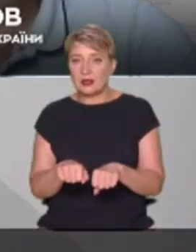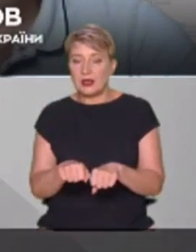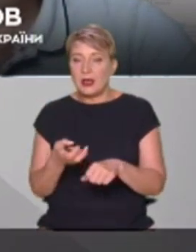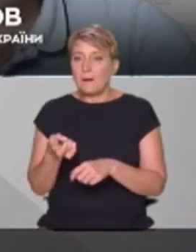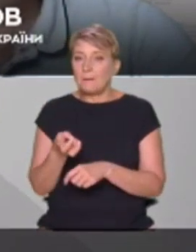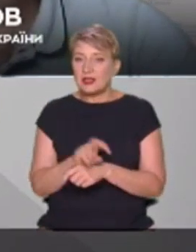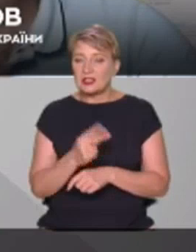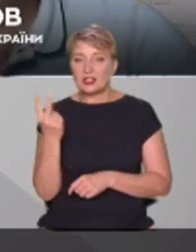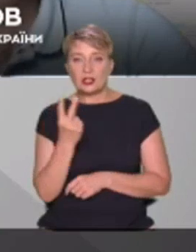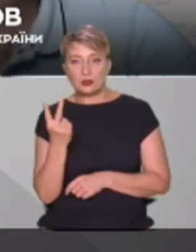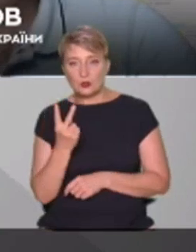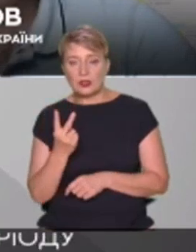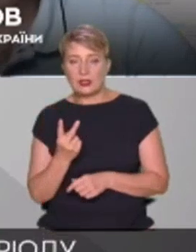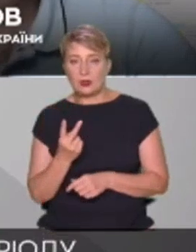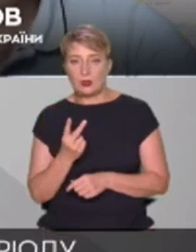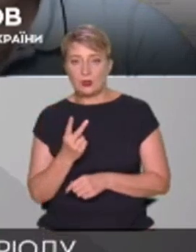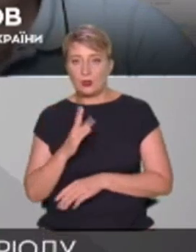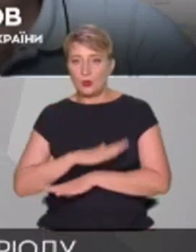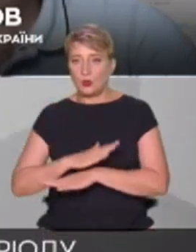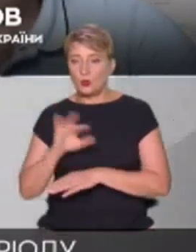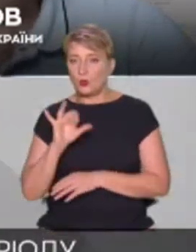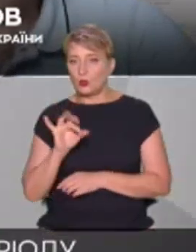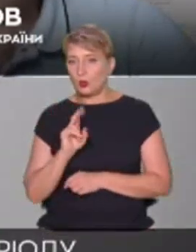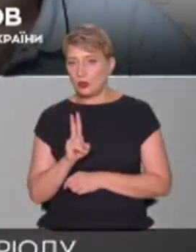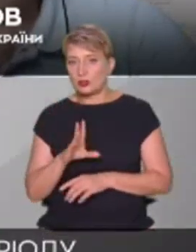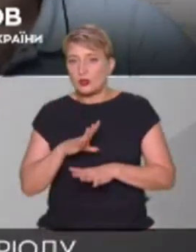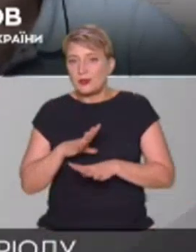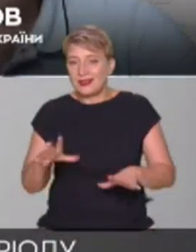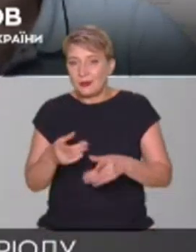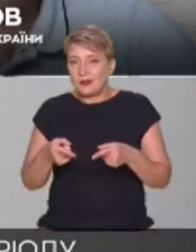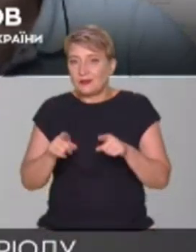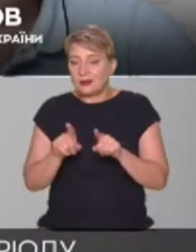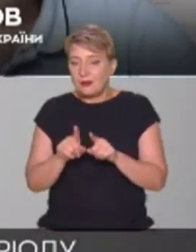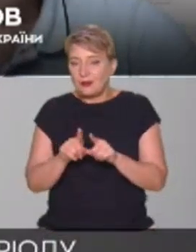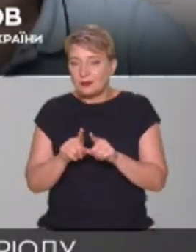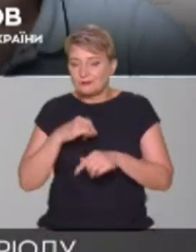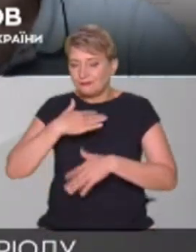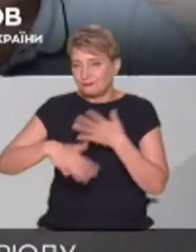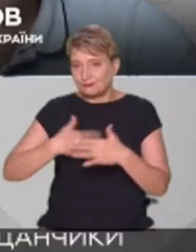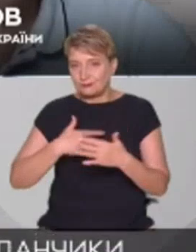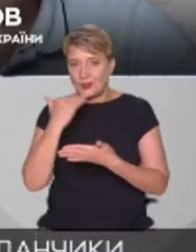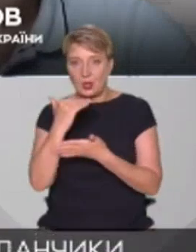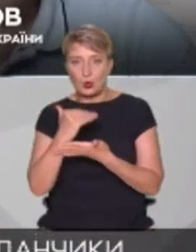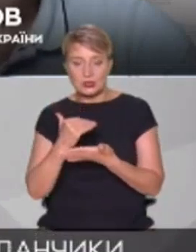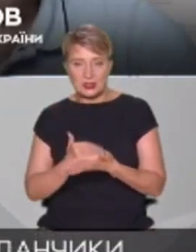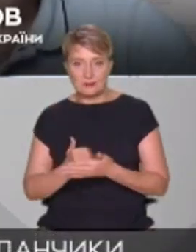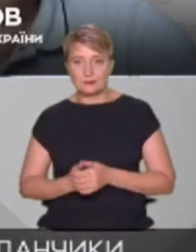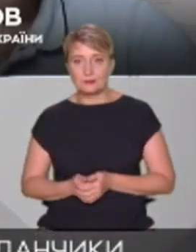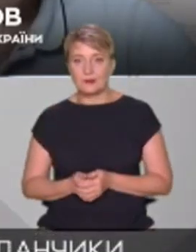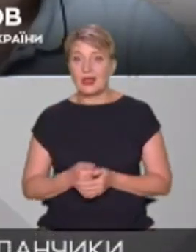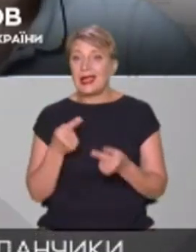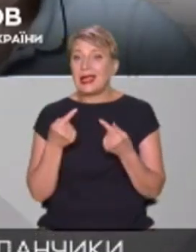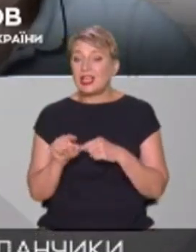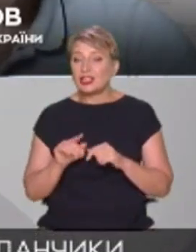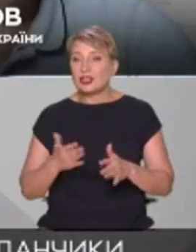або піти з останнього. Ну, тобто, розумієте, щоб не було таких накладок в розкладі. Є ще один момент, який, до